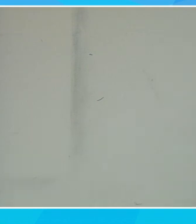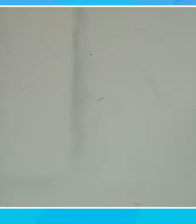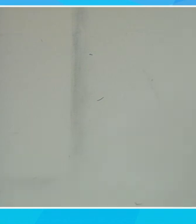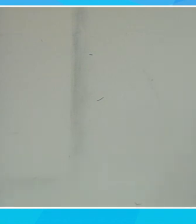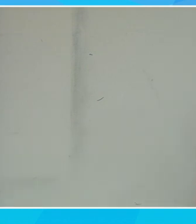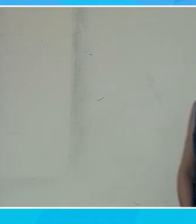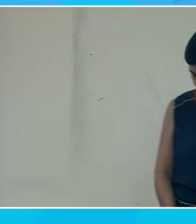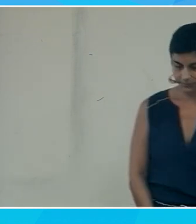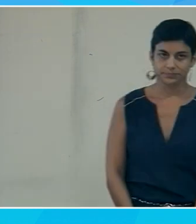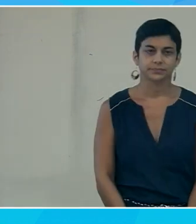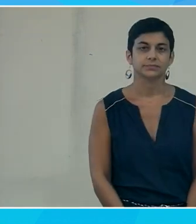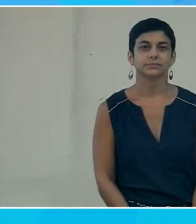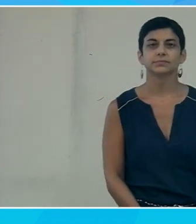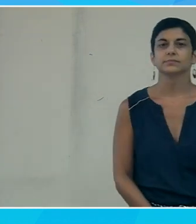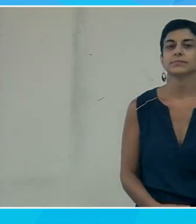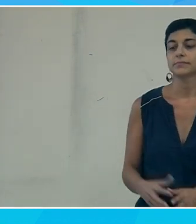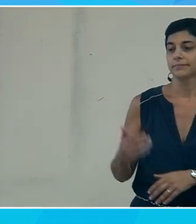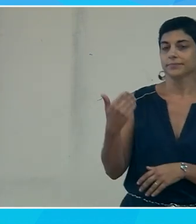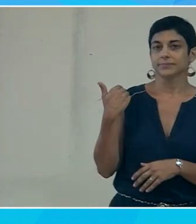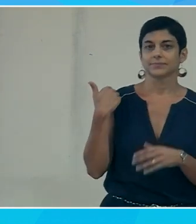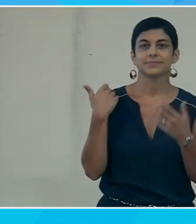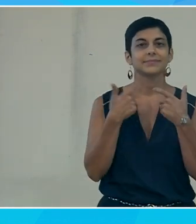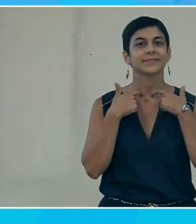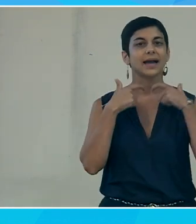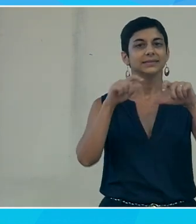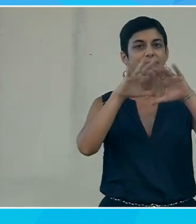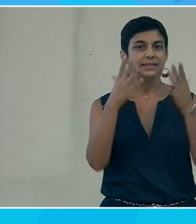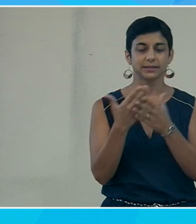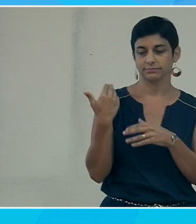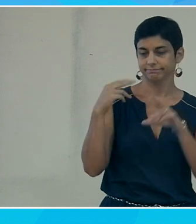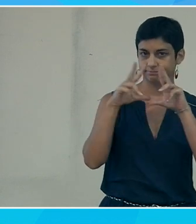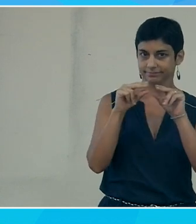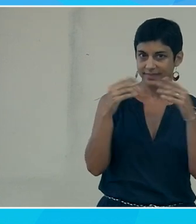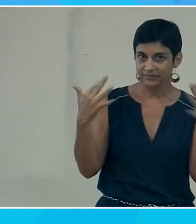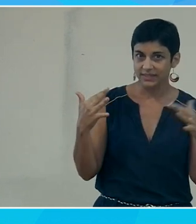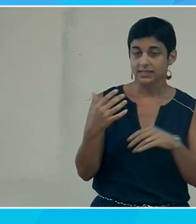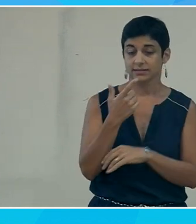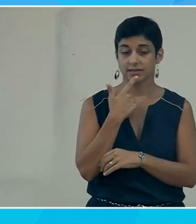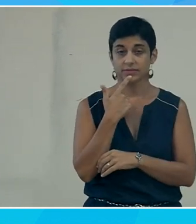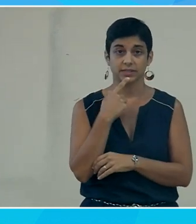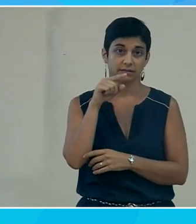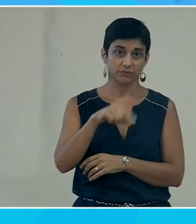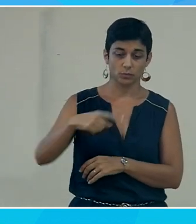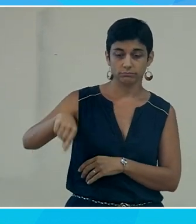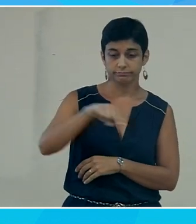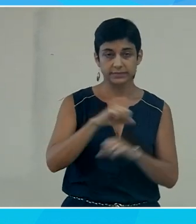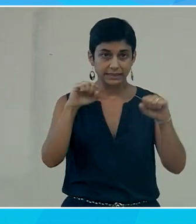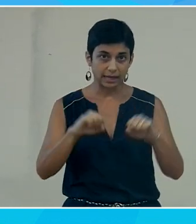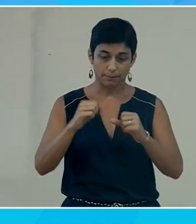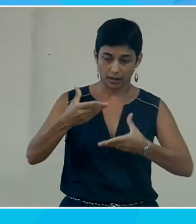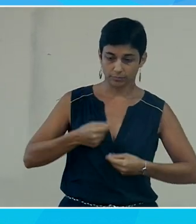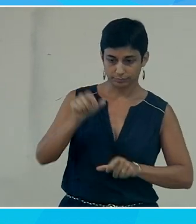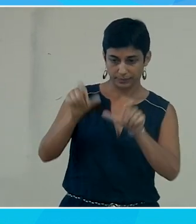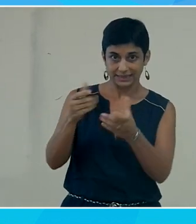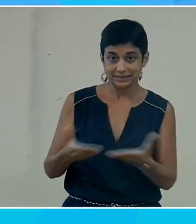Donc, l'accessibilité, j'en ai un peu parlé tout à l'heure, c'est finalement la qualité de pouvoir être atteint, entré, utilisé par des personnes en situation de handicap.